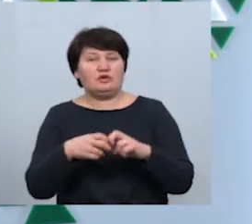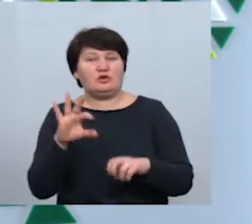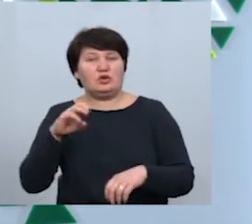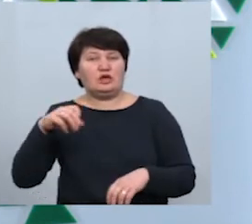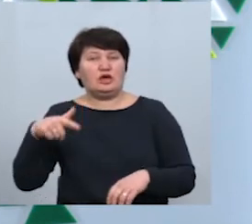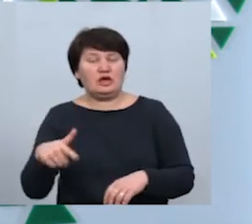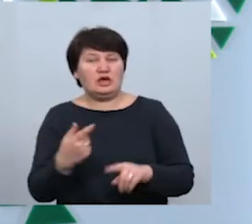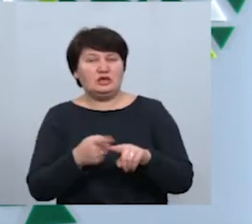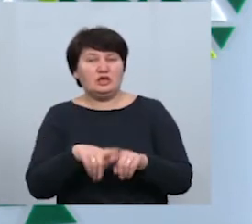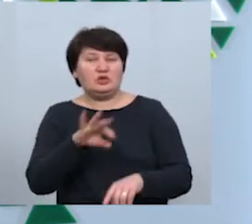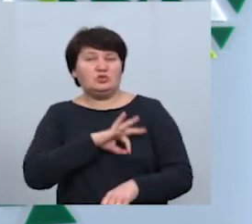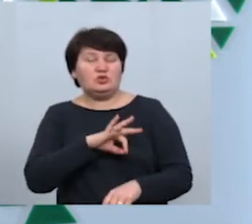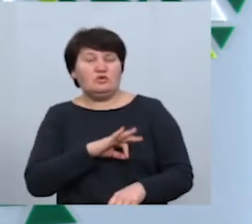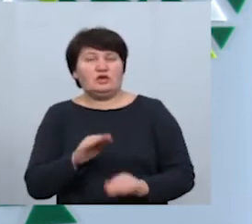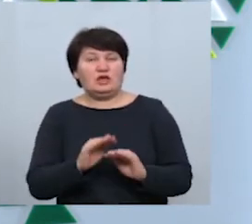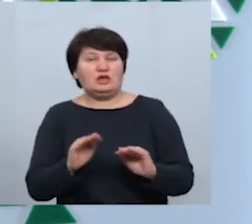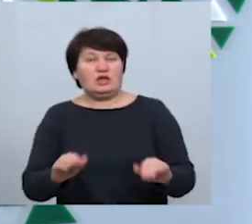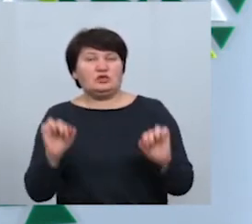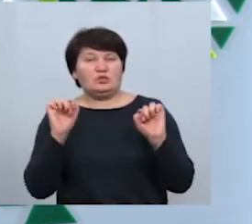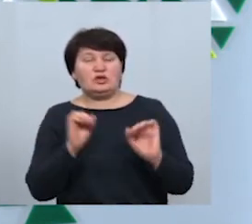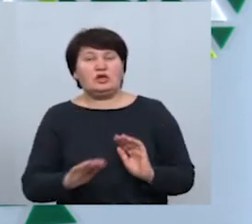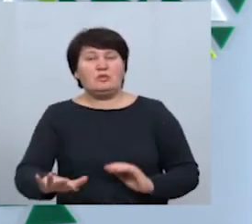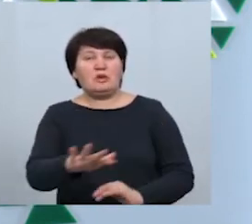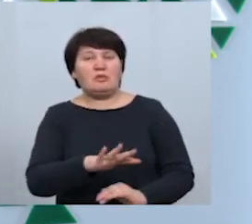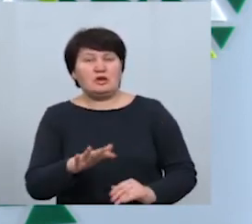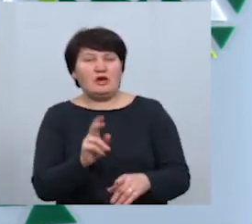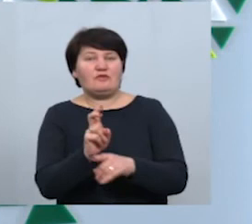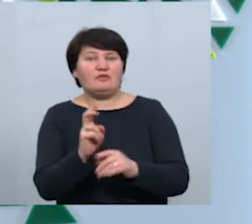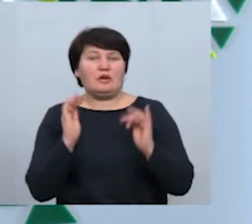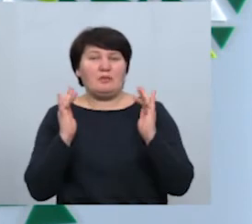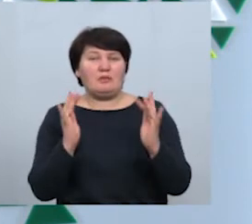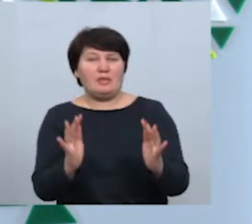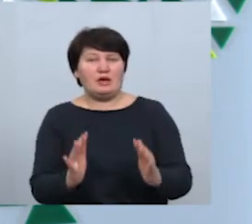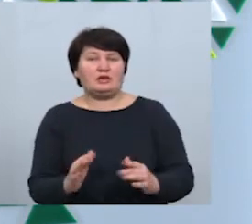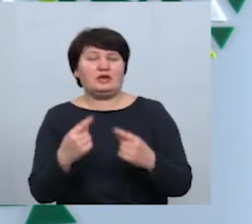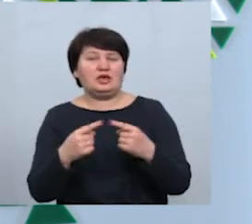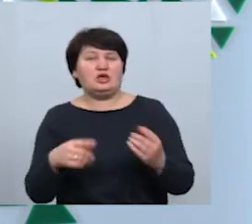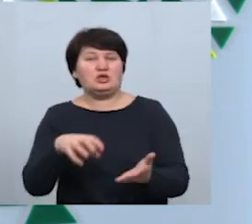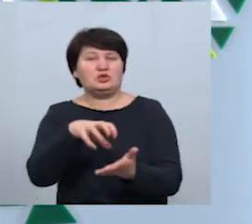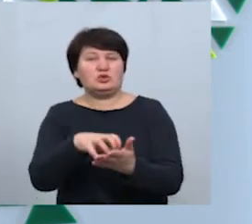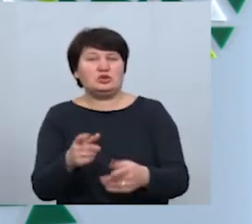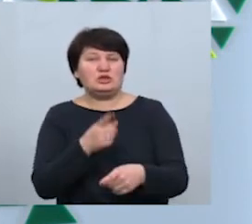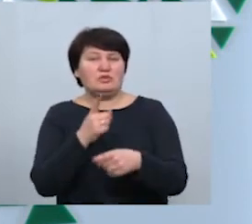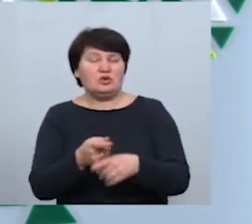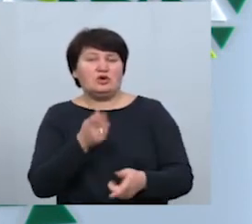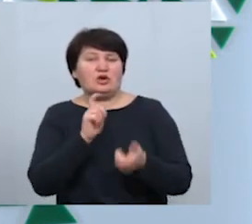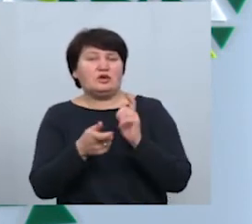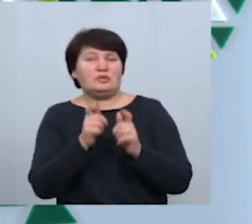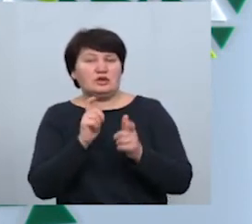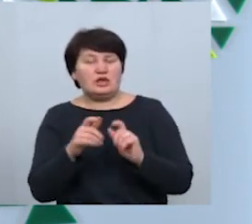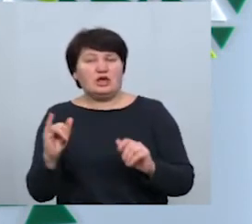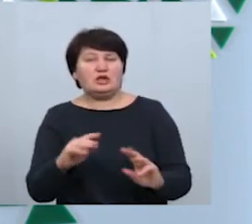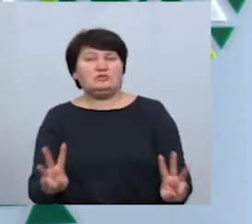обмеження користування дитячими та спортивними майданчиками, відвідування парків та рекреаційних зон, заборони розпиття алкогольних напоїв та